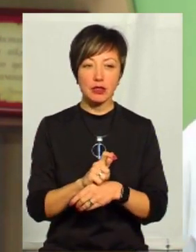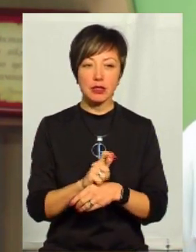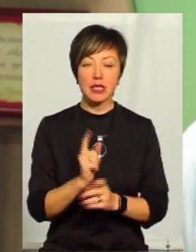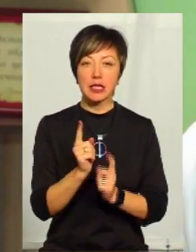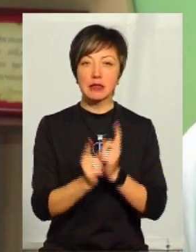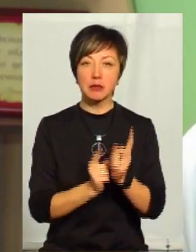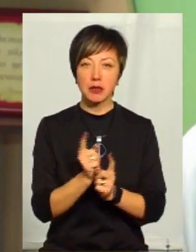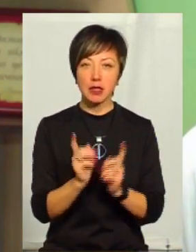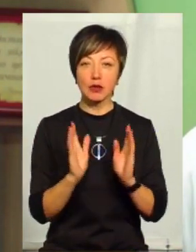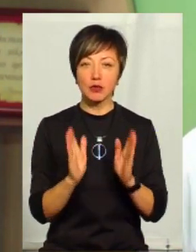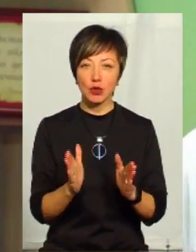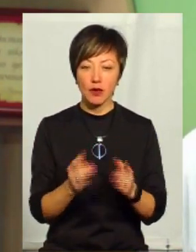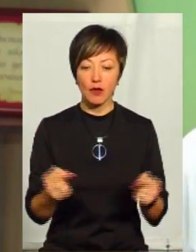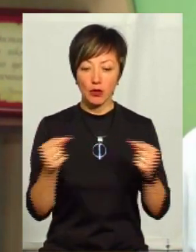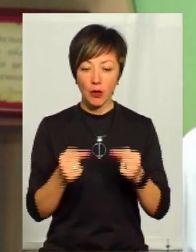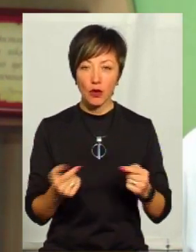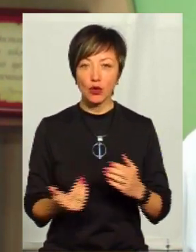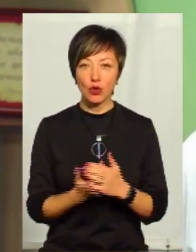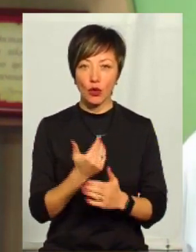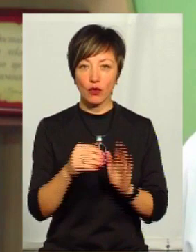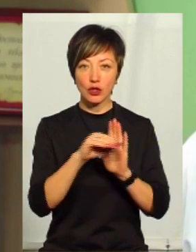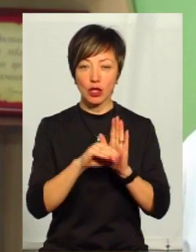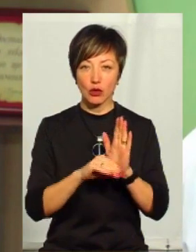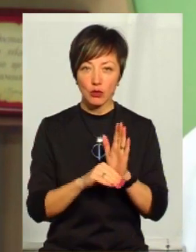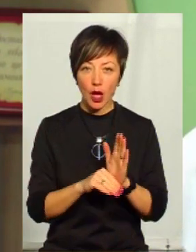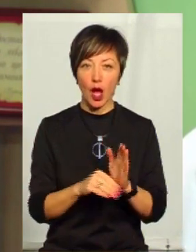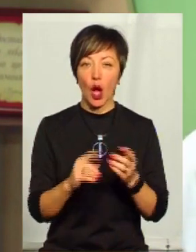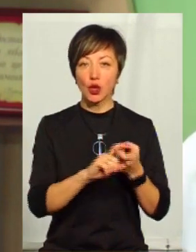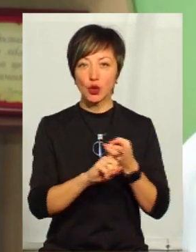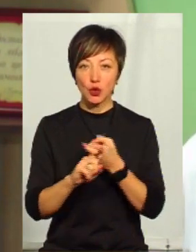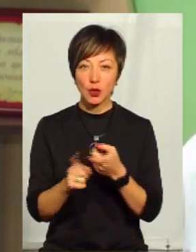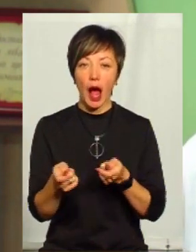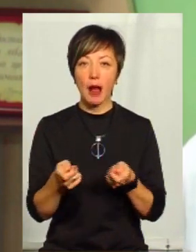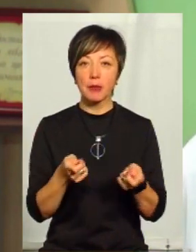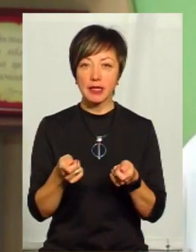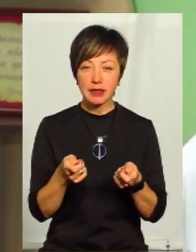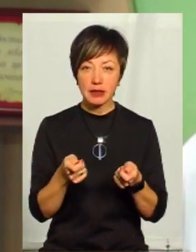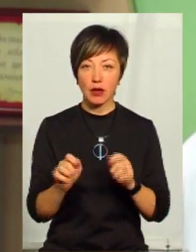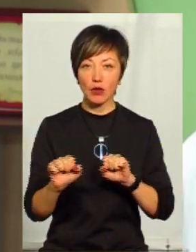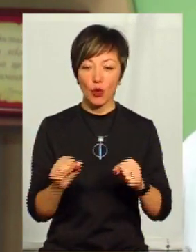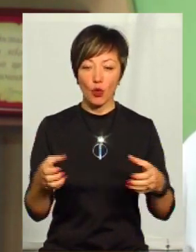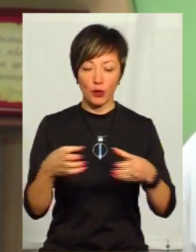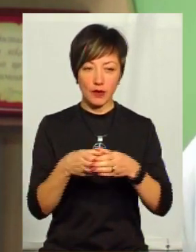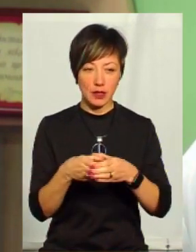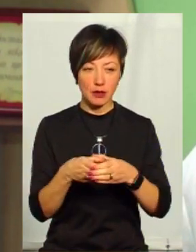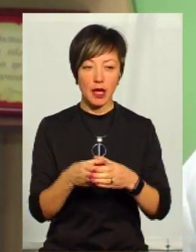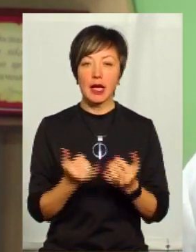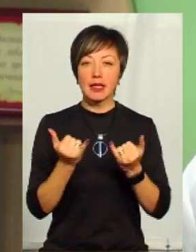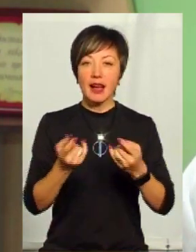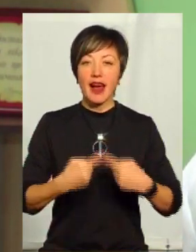будуть відповідно до нового штатного розпису, стосуються адміністративно-управлінського складу. Для